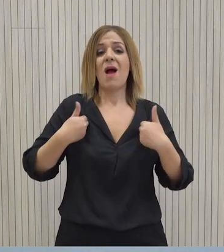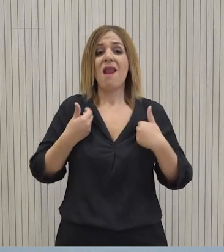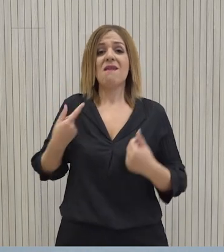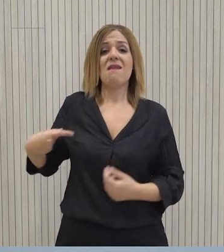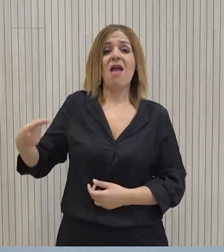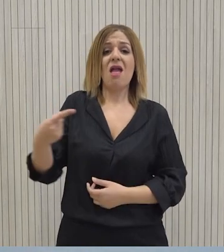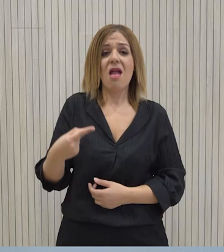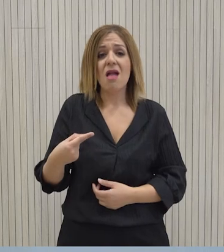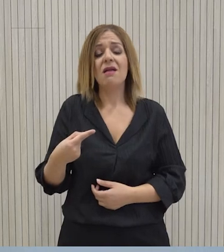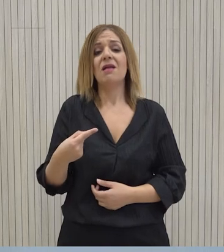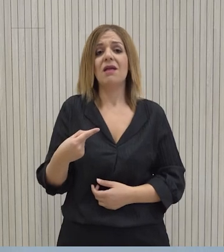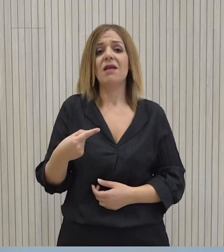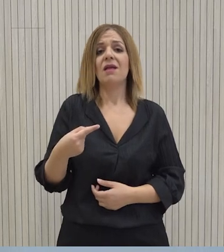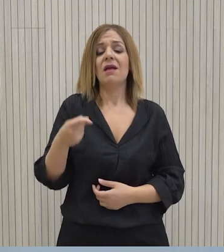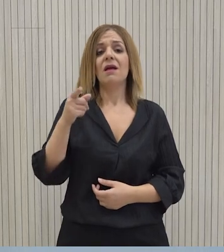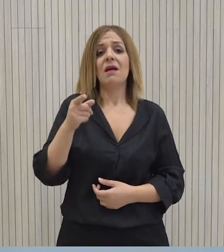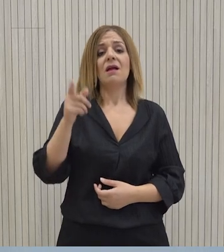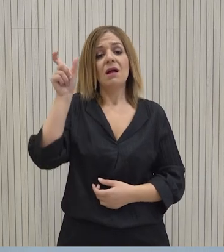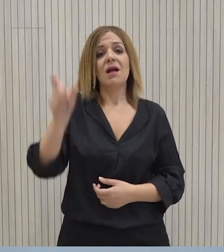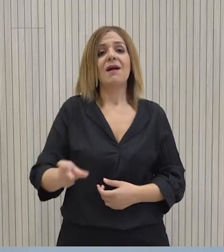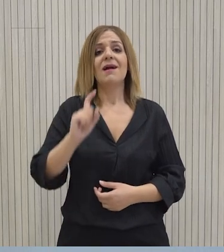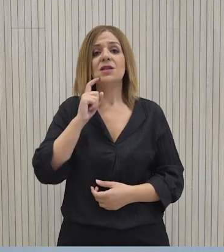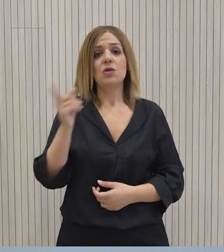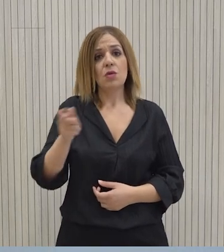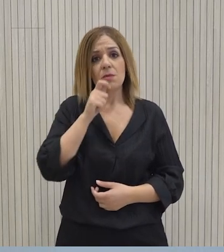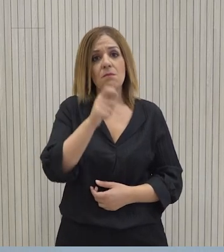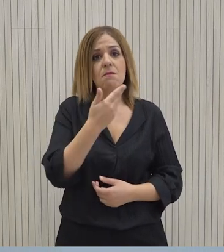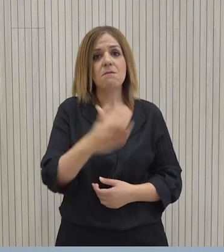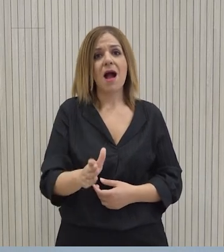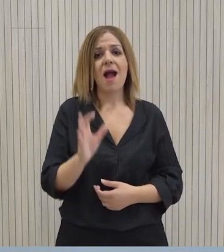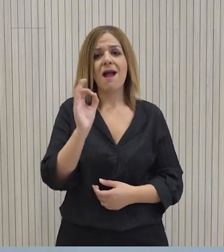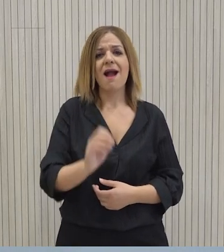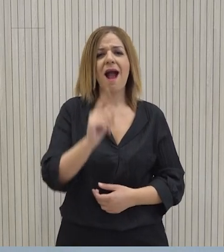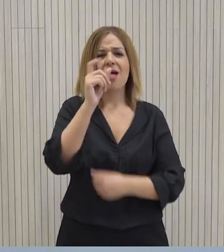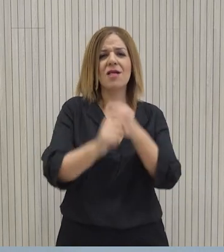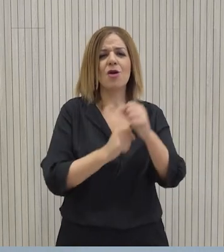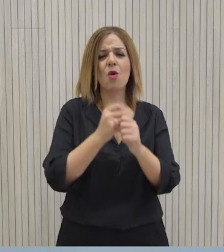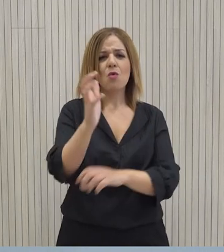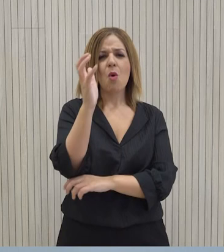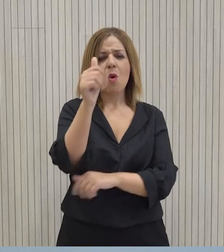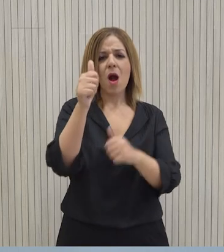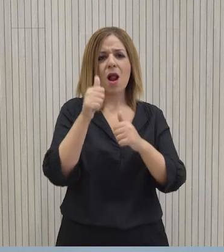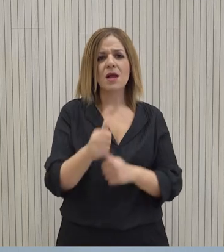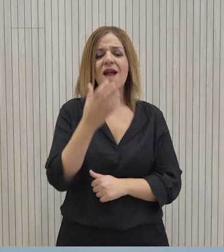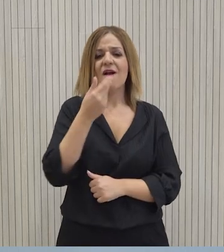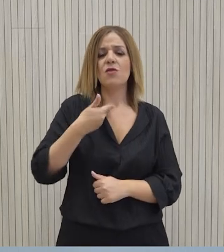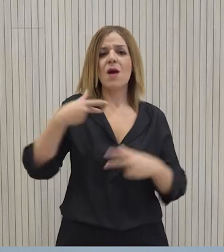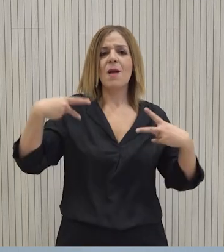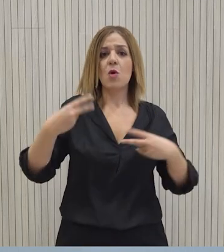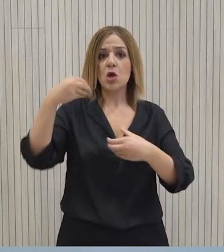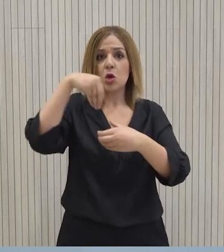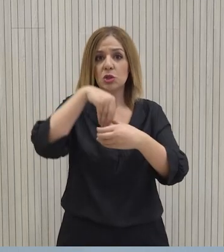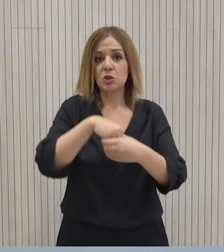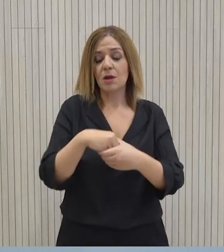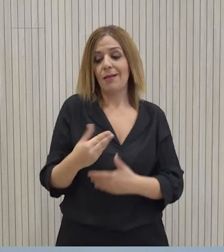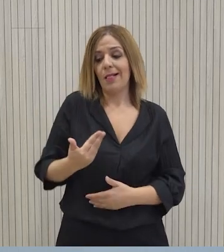και νομίζω αυτή ακριβώς ήταν και η αναφορά του ιδίου του πρόεδρου της Δημοκρατίας στον ετήσιο προγραμματισμό και είναι γι' αυτό τον λόγο που το Υπουργείο Εσωτερικό μόλις